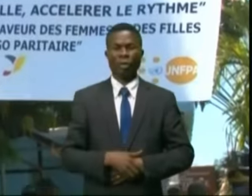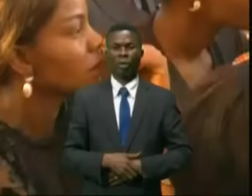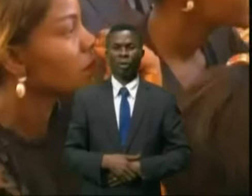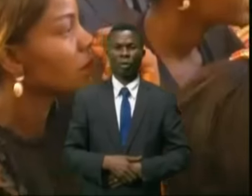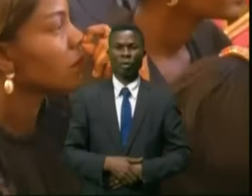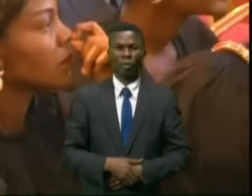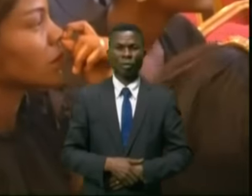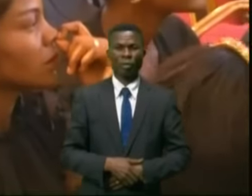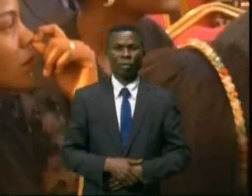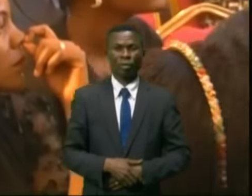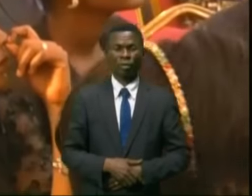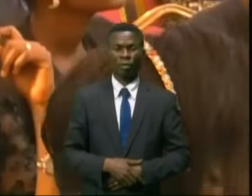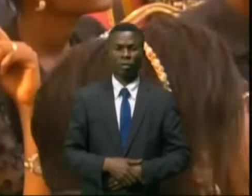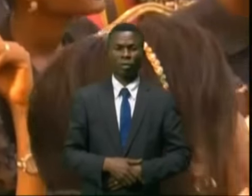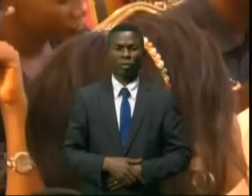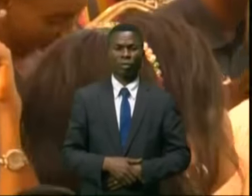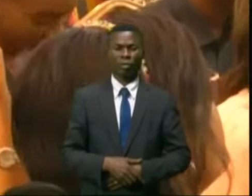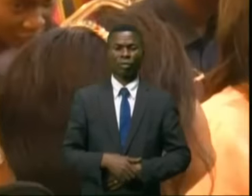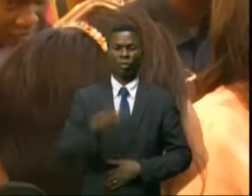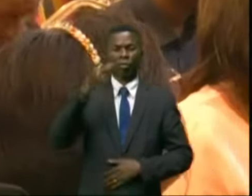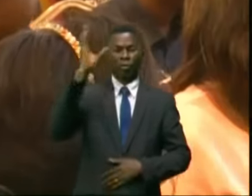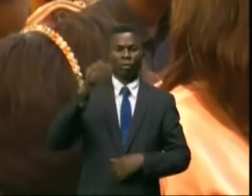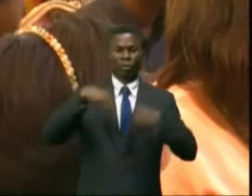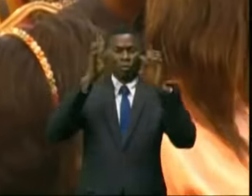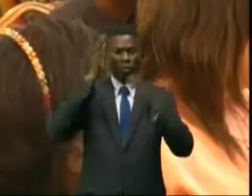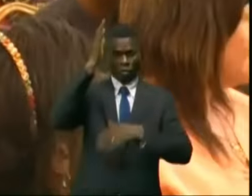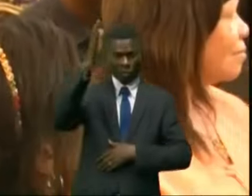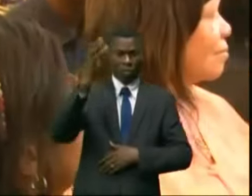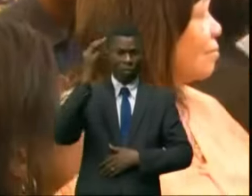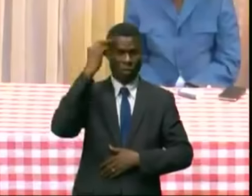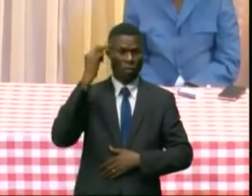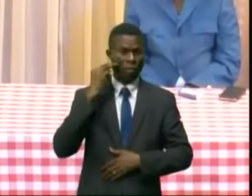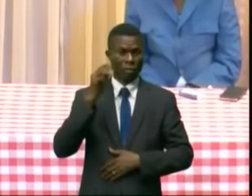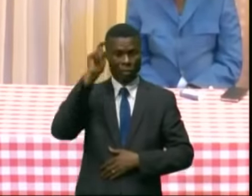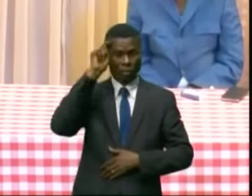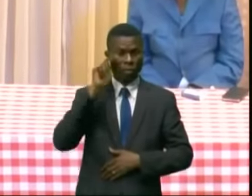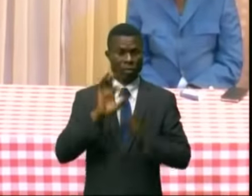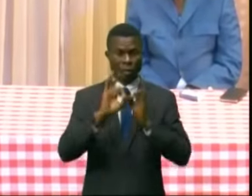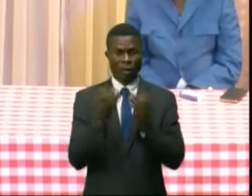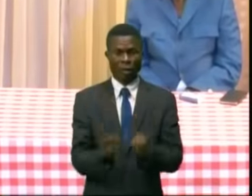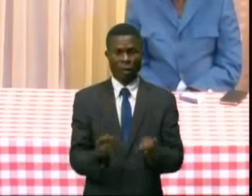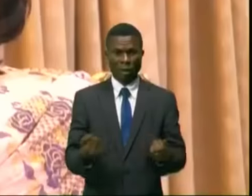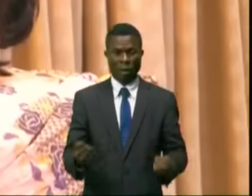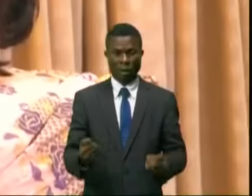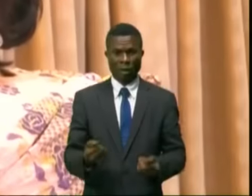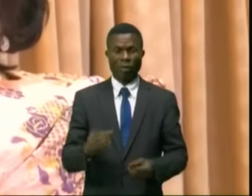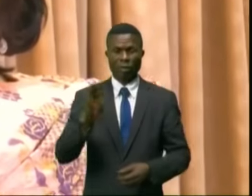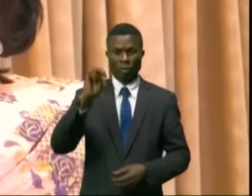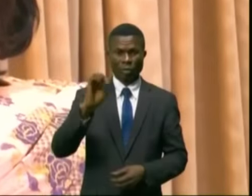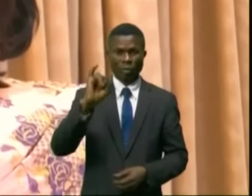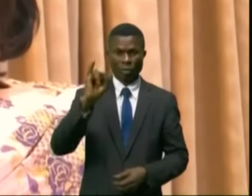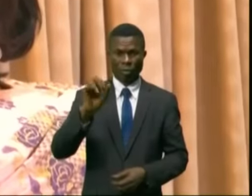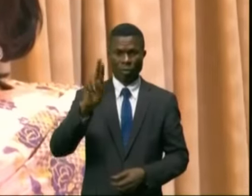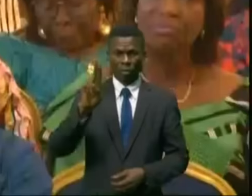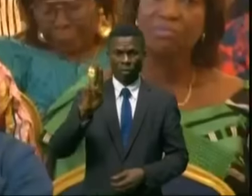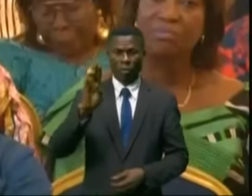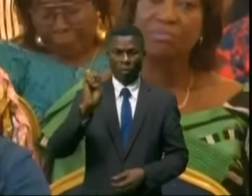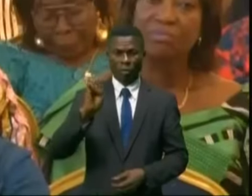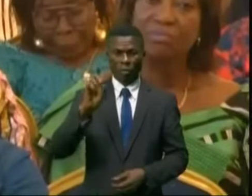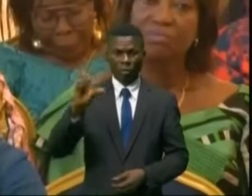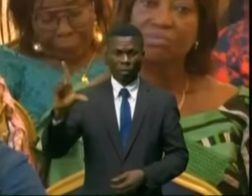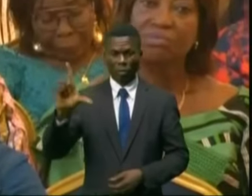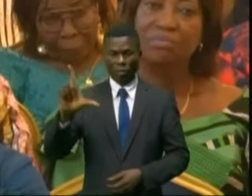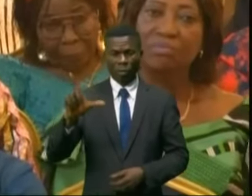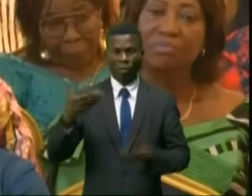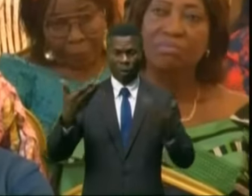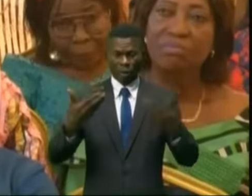se tourne, une autre s'ouvrira l'année prochaine. La ministre du genre, enfants et familles, Mireille Massangoubi-Bimouloko, a clôturé